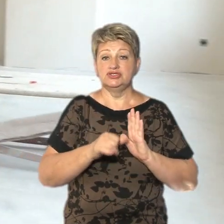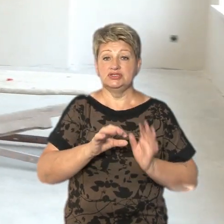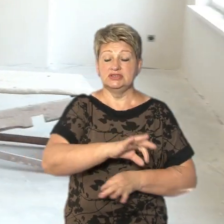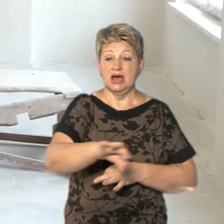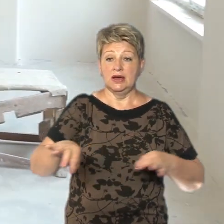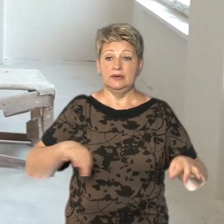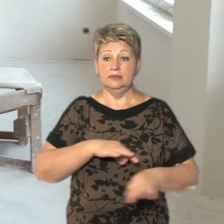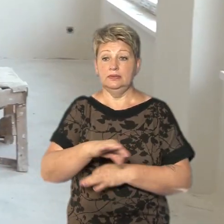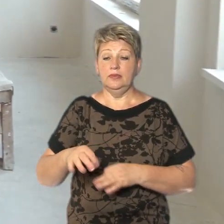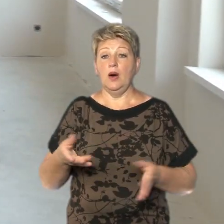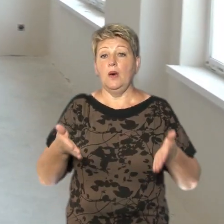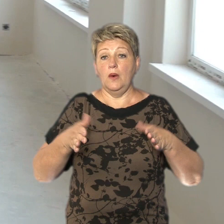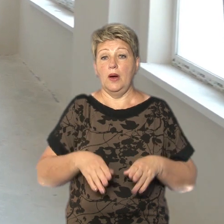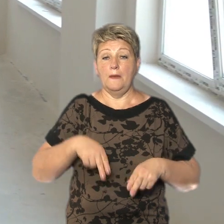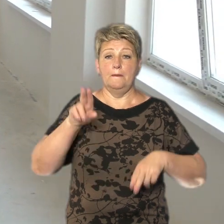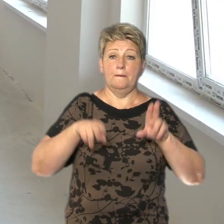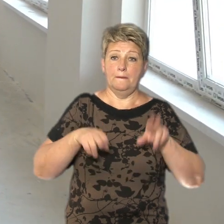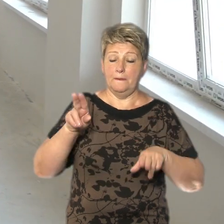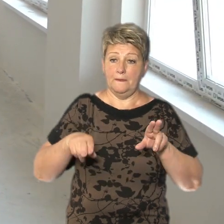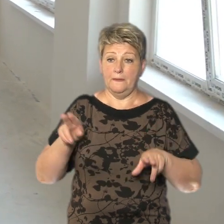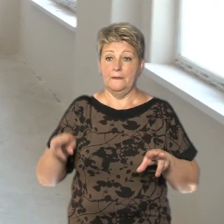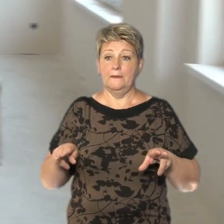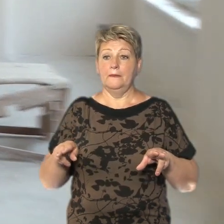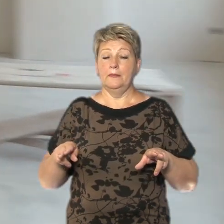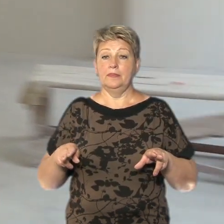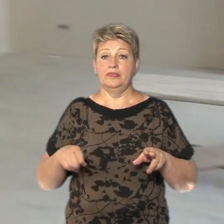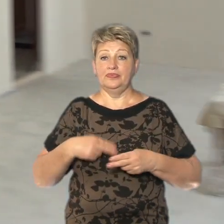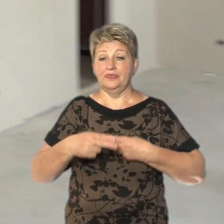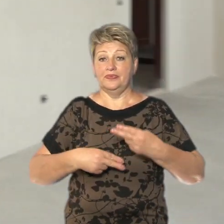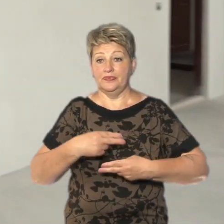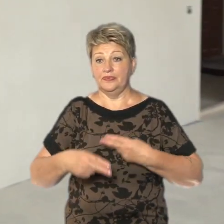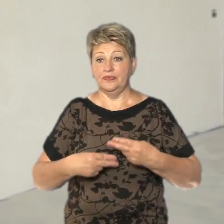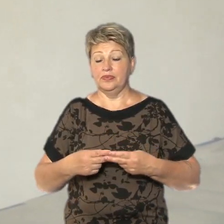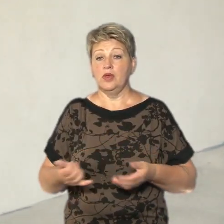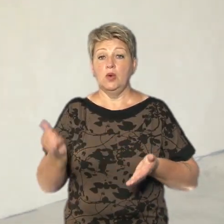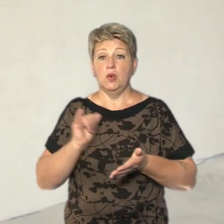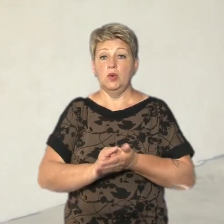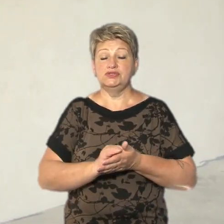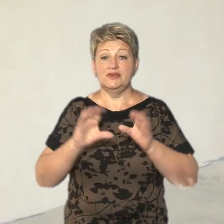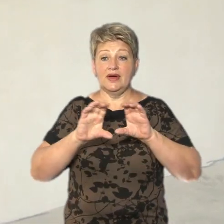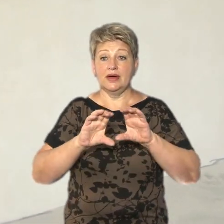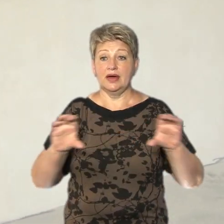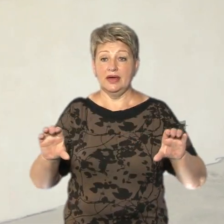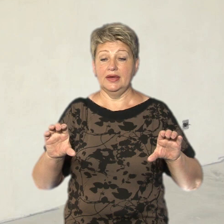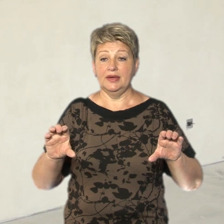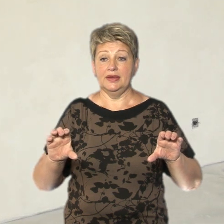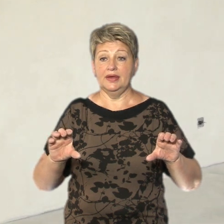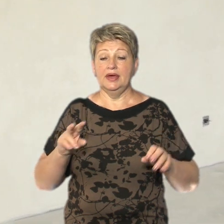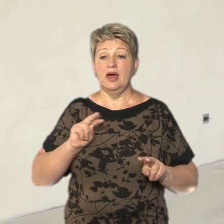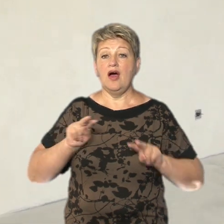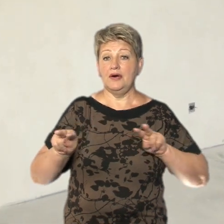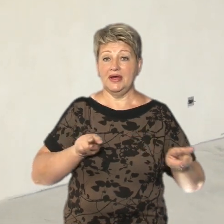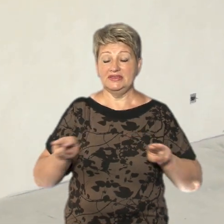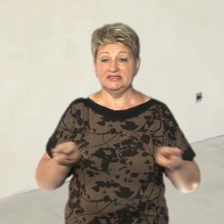Залишиться пофаркувати, по-постові теленому, встановлюється кофіціонер, нагадаються роз'єтки і